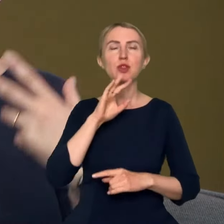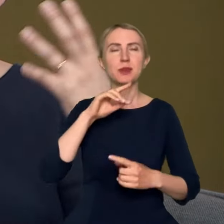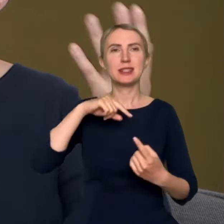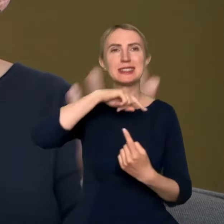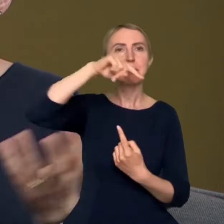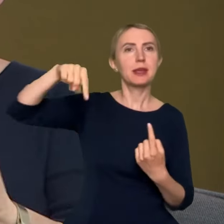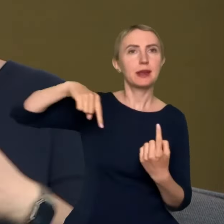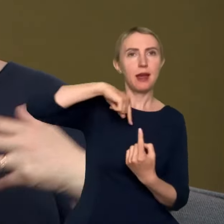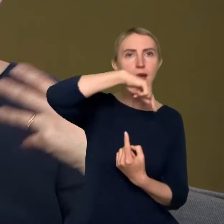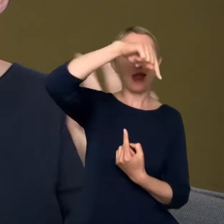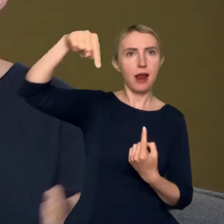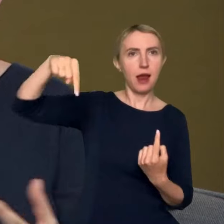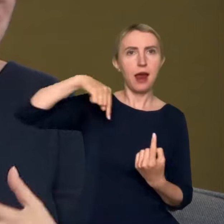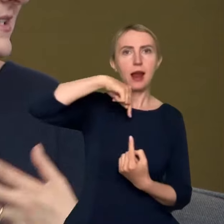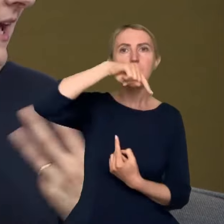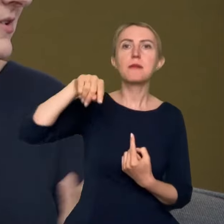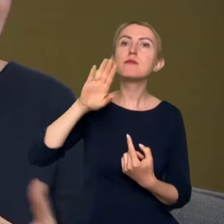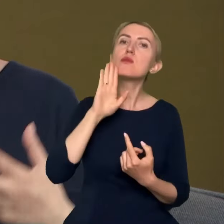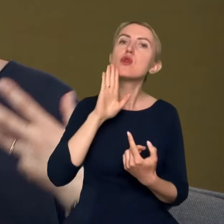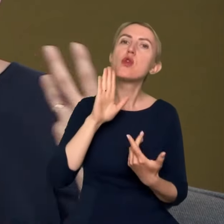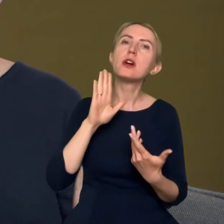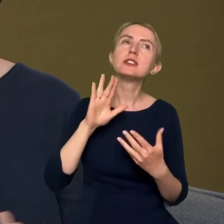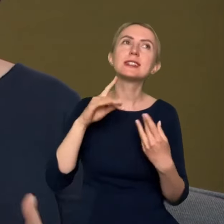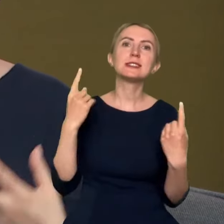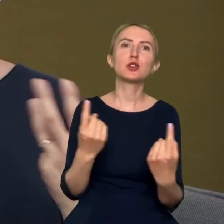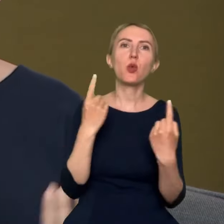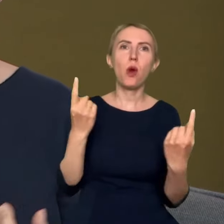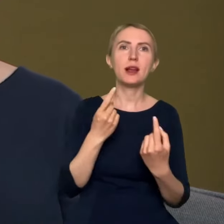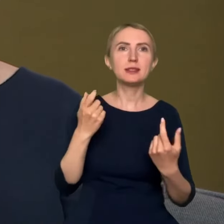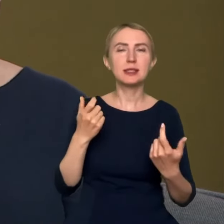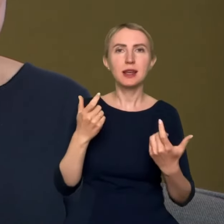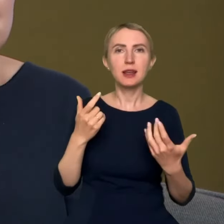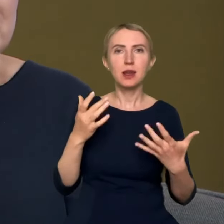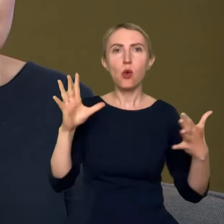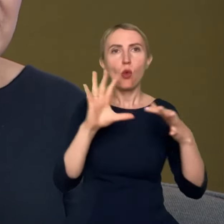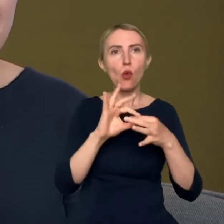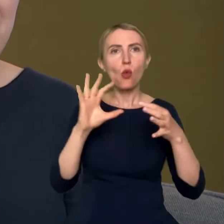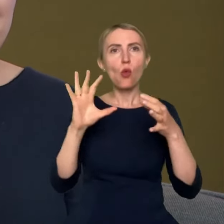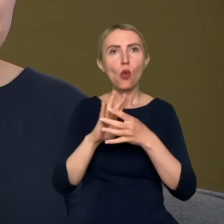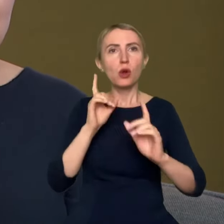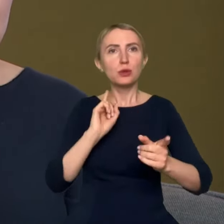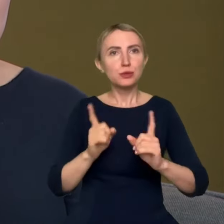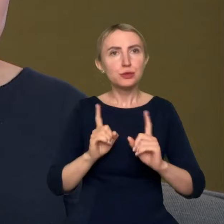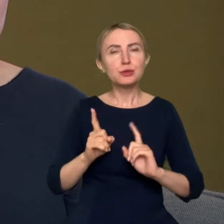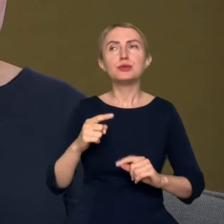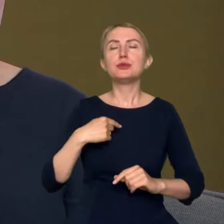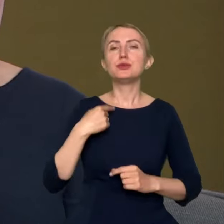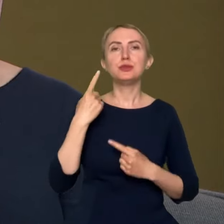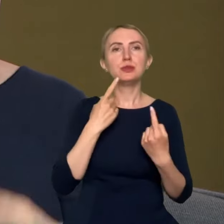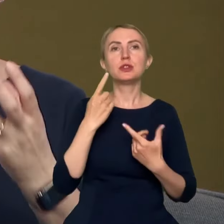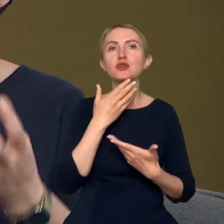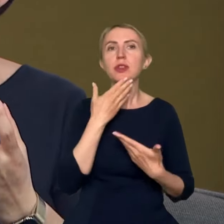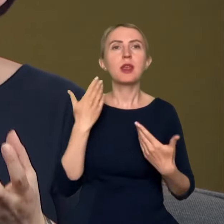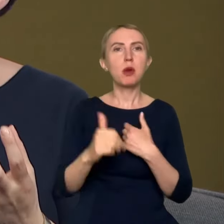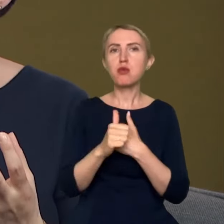że to jest takie napędzanie się tych zjawisk coraz bardziej i myślę, że nie ma tutaj powodów